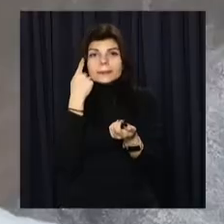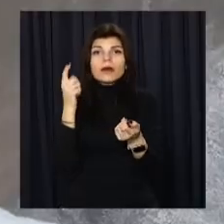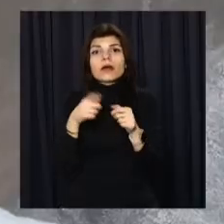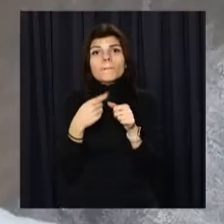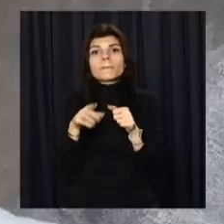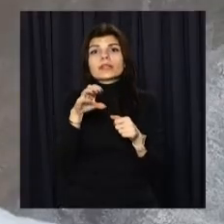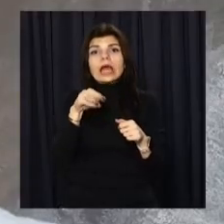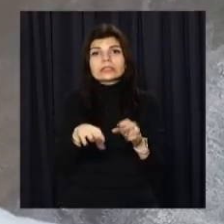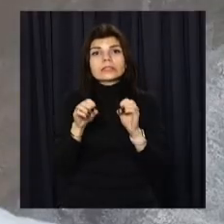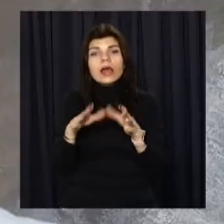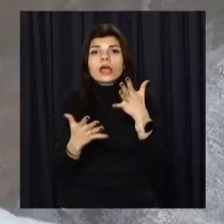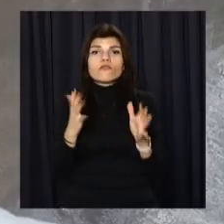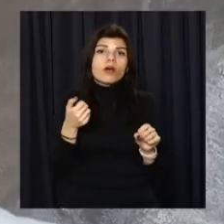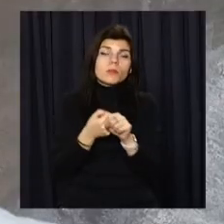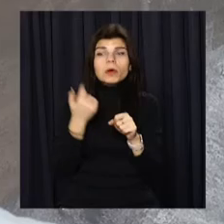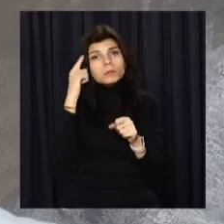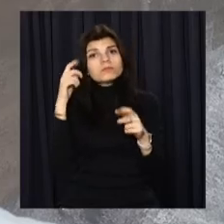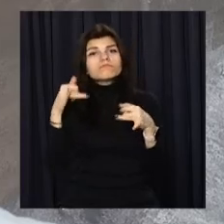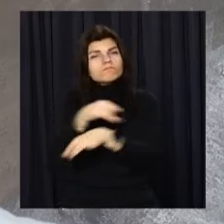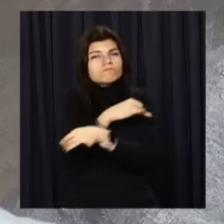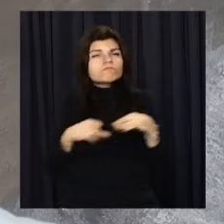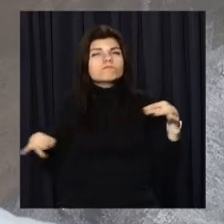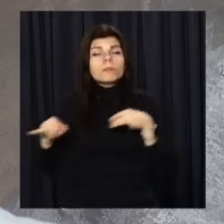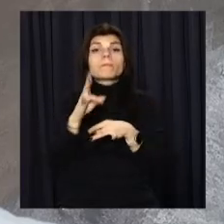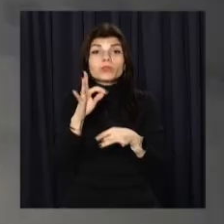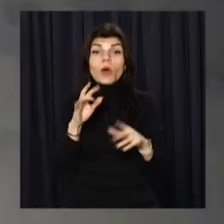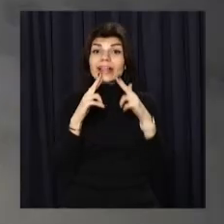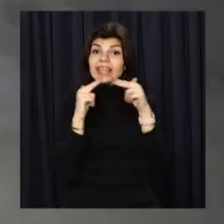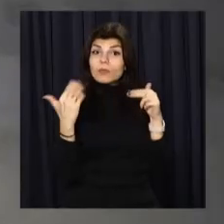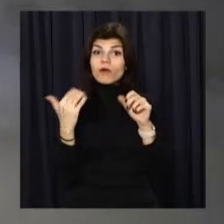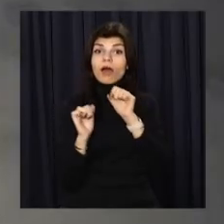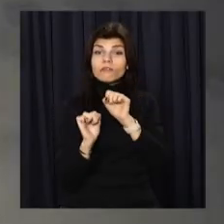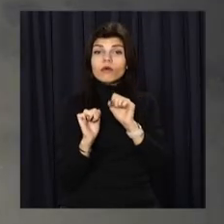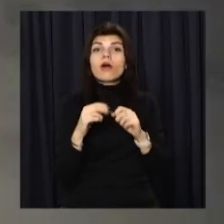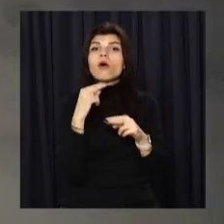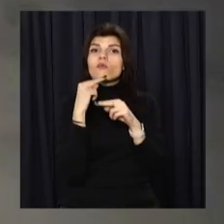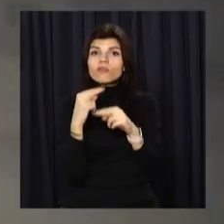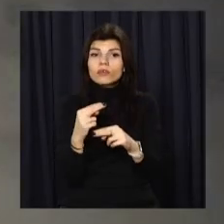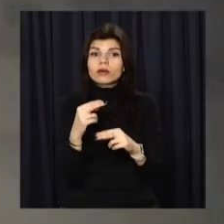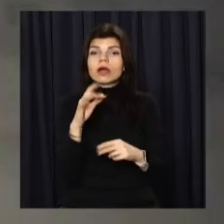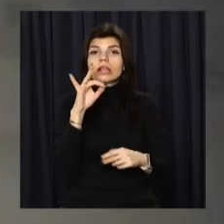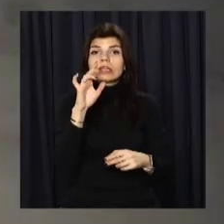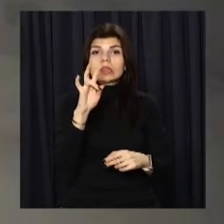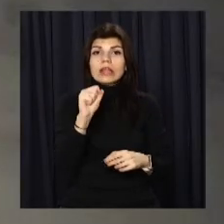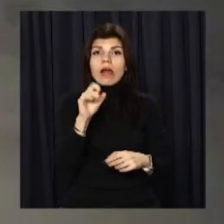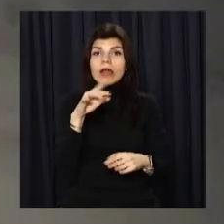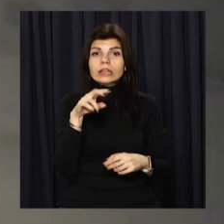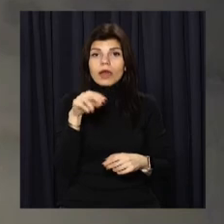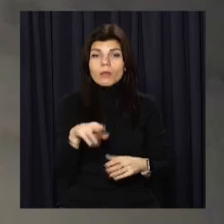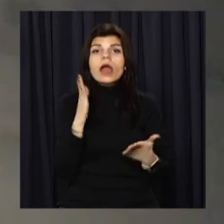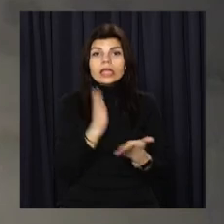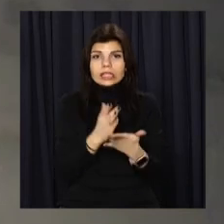тестування у випадку ДТП. Натомість, дніпровські адвокати звертають увагу нардепів на інші проріхи в